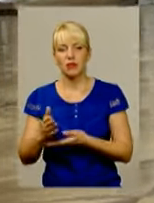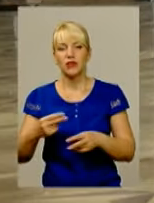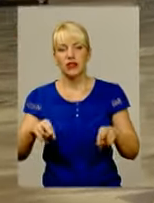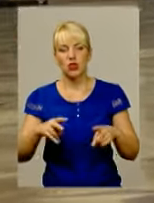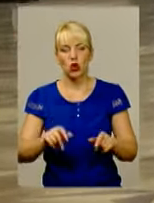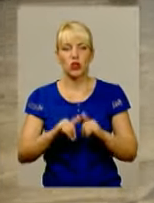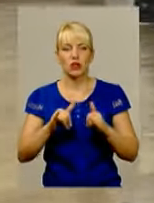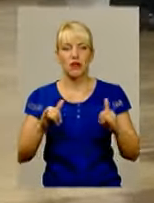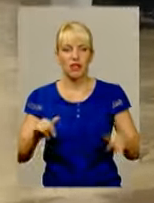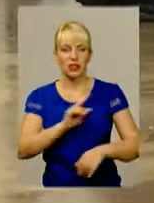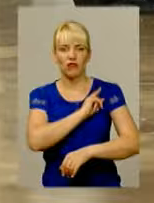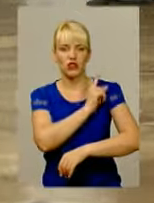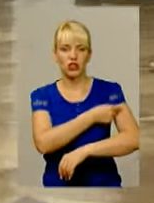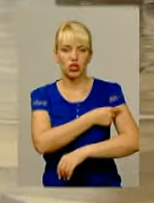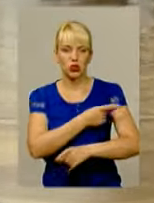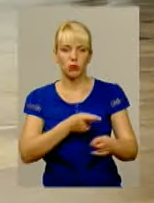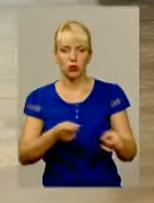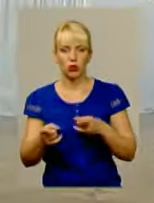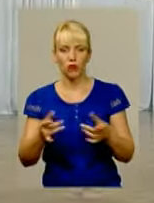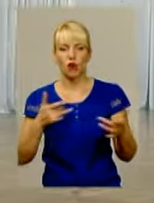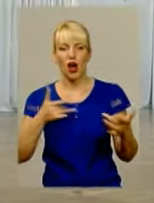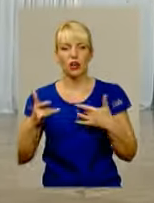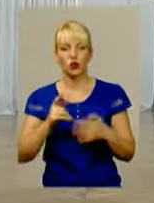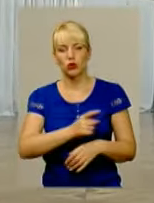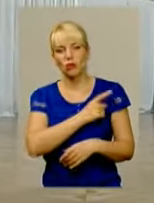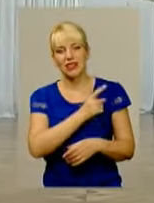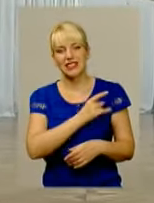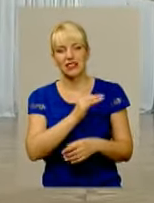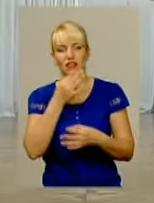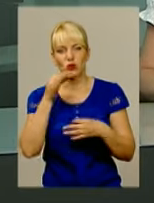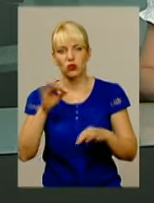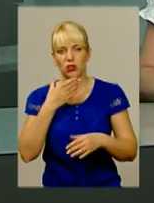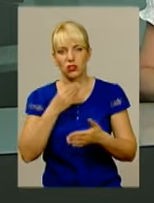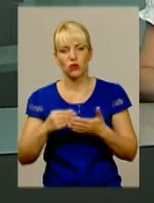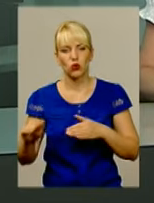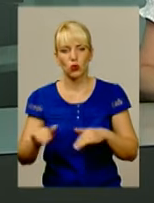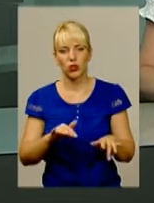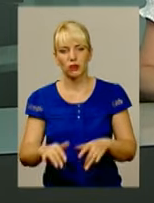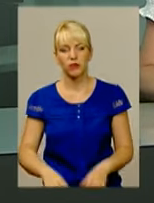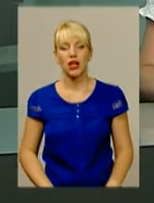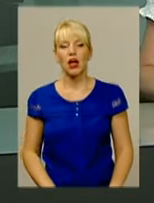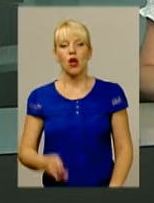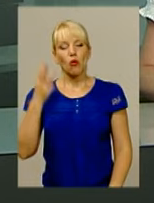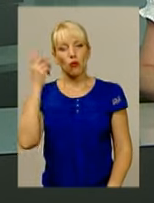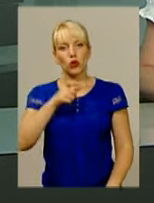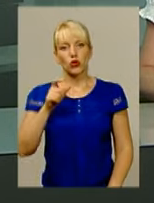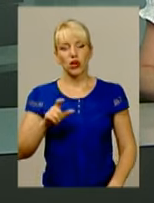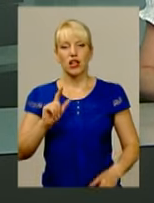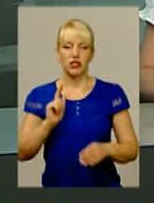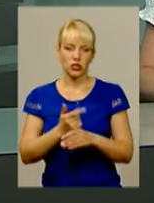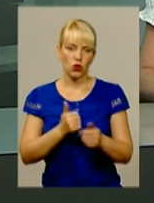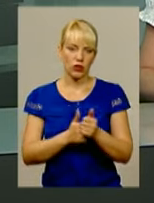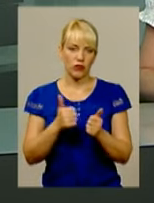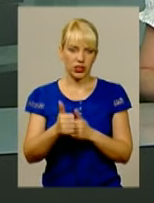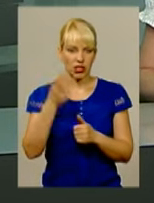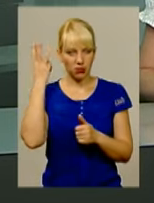розвивають фізичну підготовку, акторську майстерність та, звичайно, вдосконалюють свої рухи. Подоляни знову у лідерах.